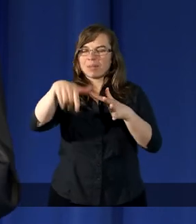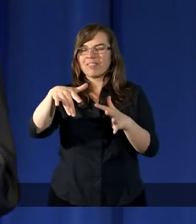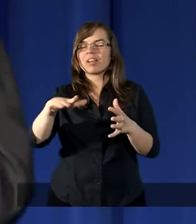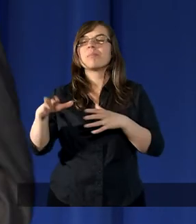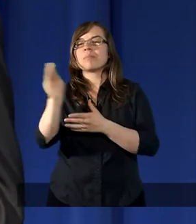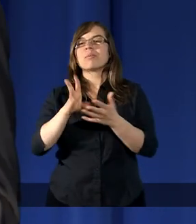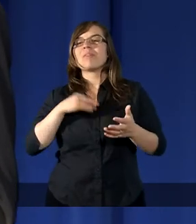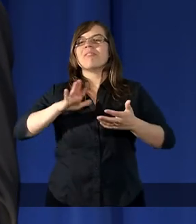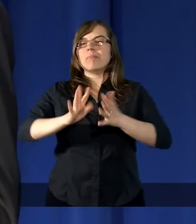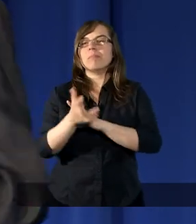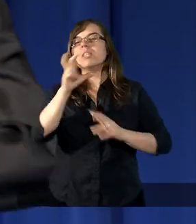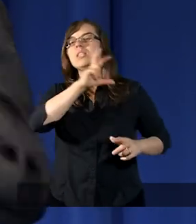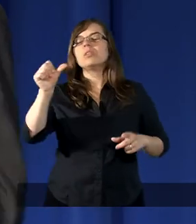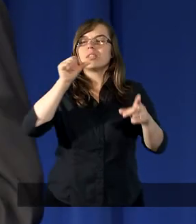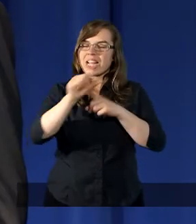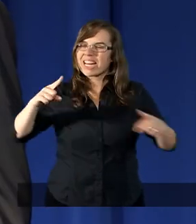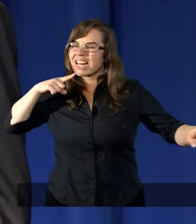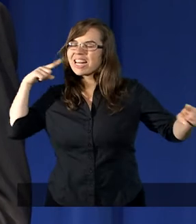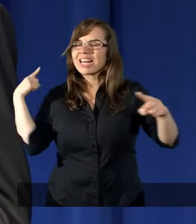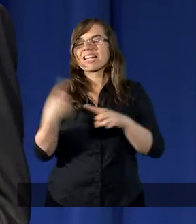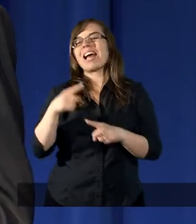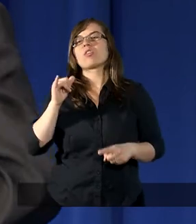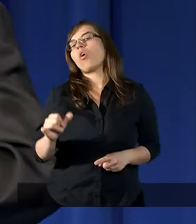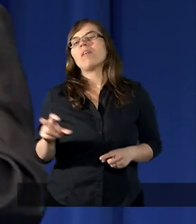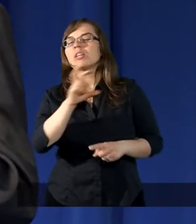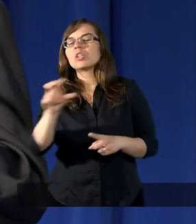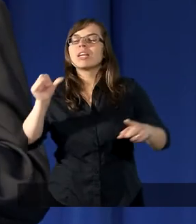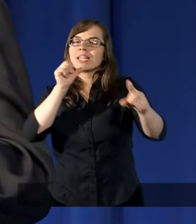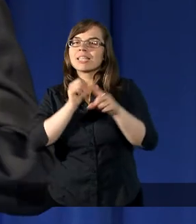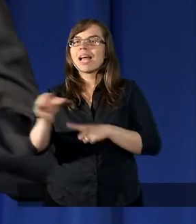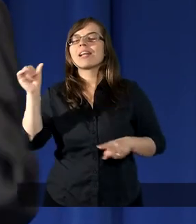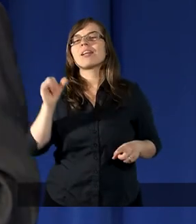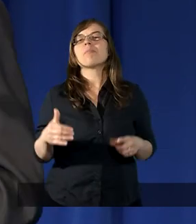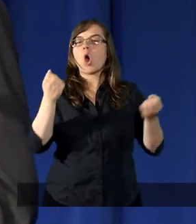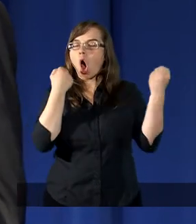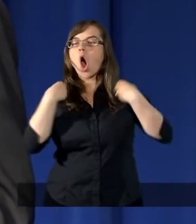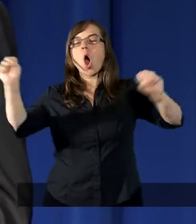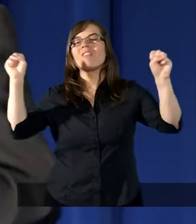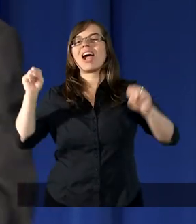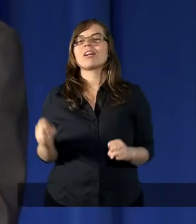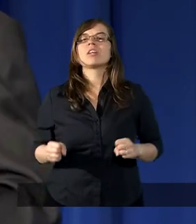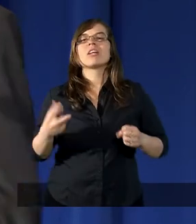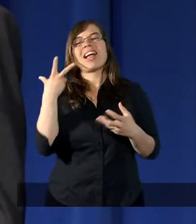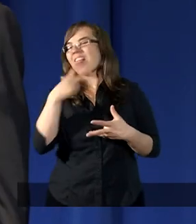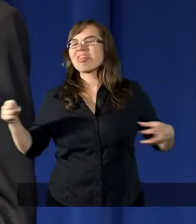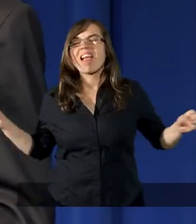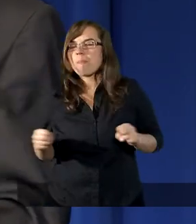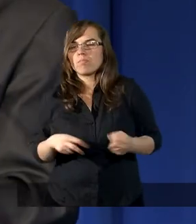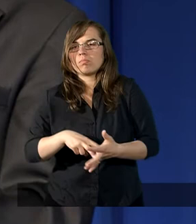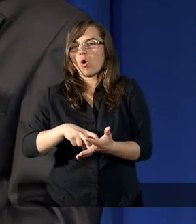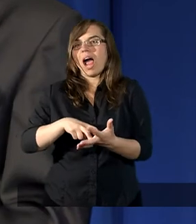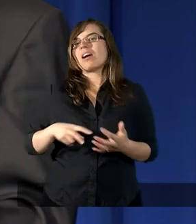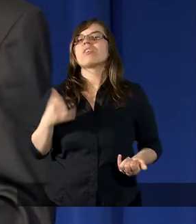Czy jesteśmy zdecydowani, czy jesteśmy odważni, niebojaźliwi,